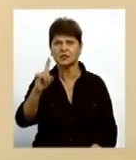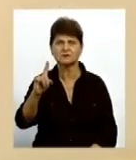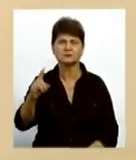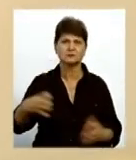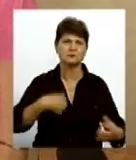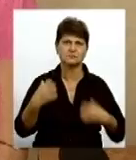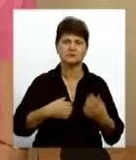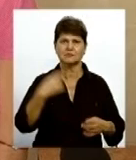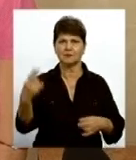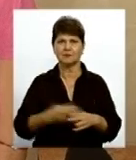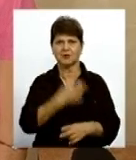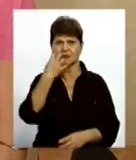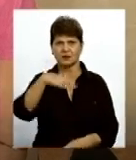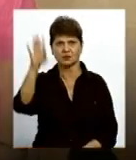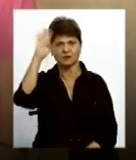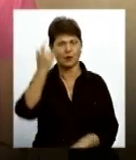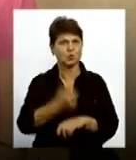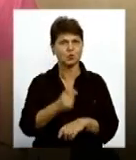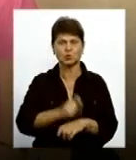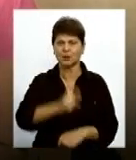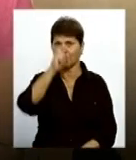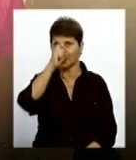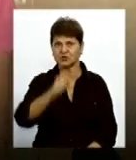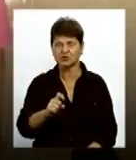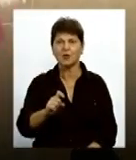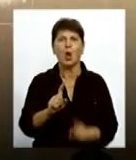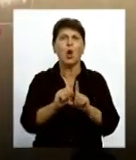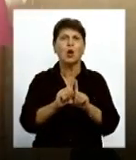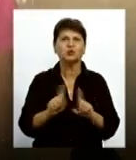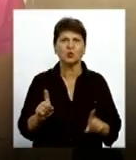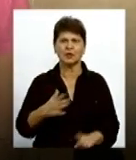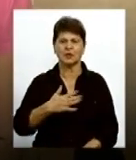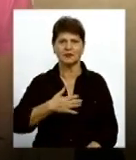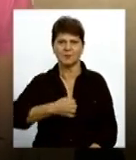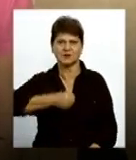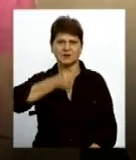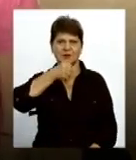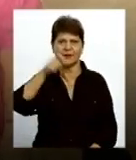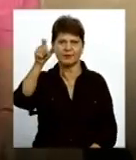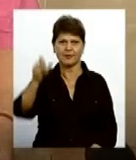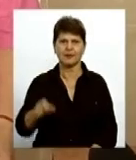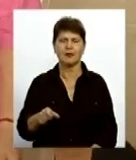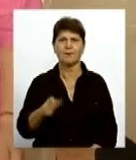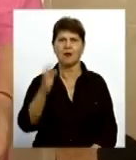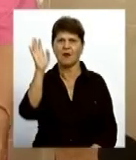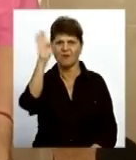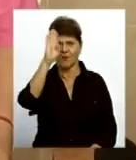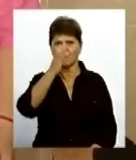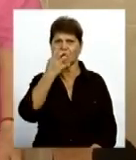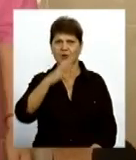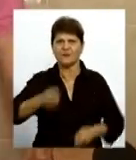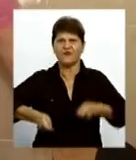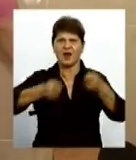гарячої води «Це дуже паршиво, особливо нам, старикам, нам ну гріти цю воду в